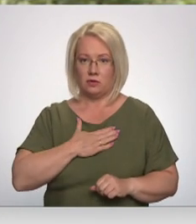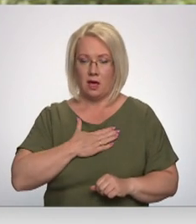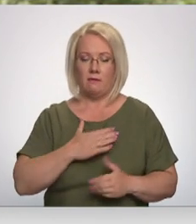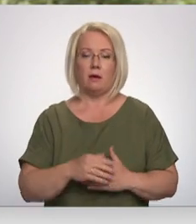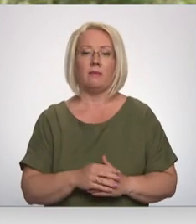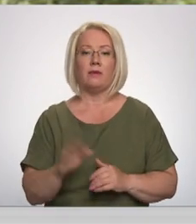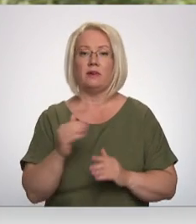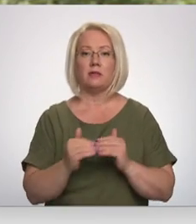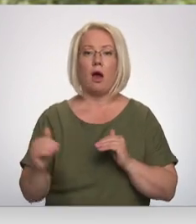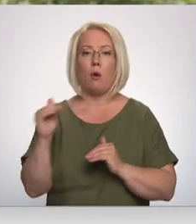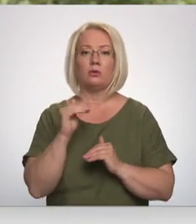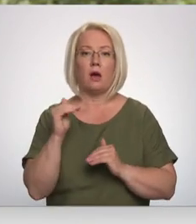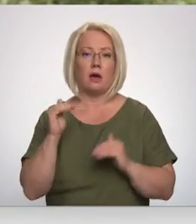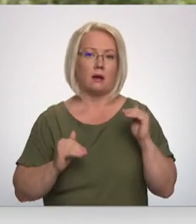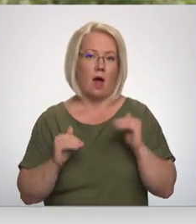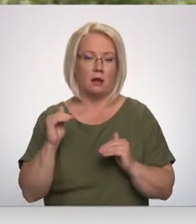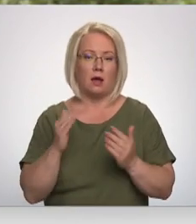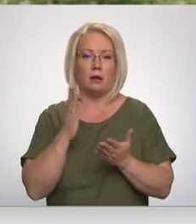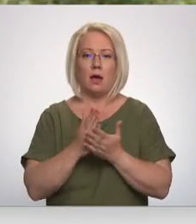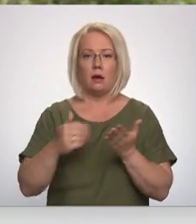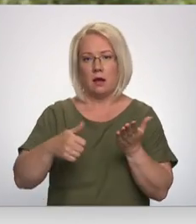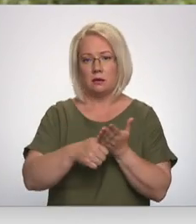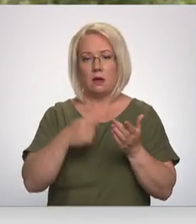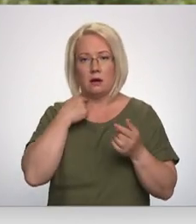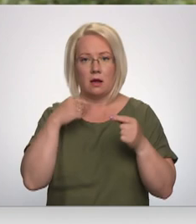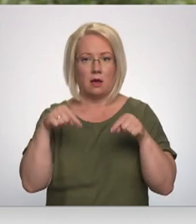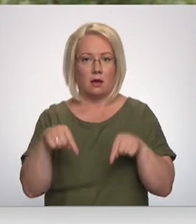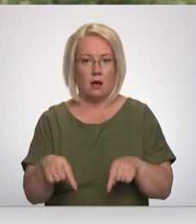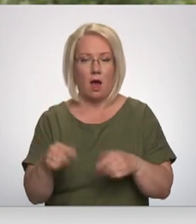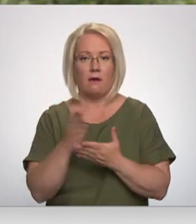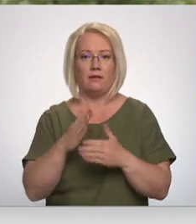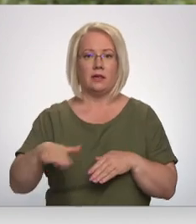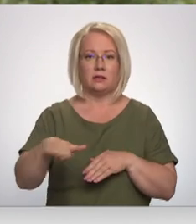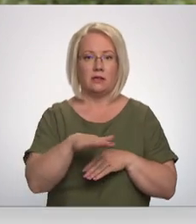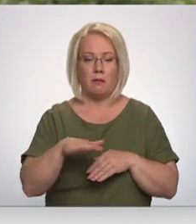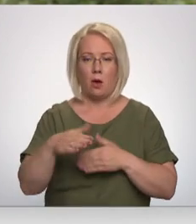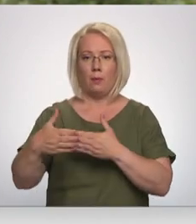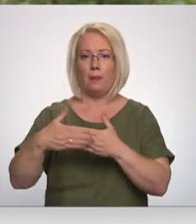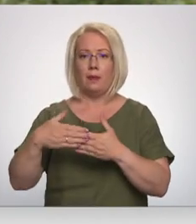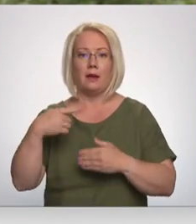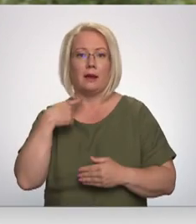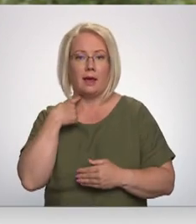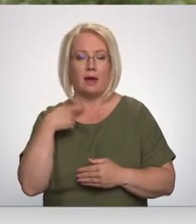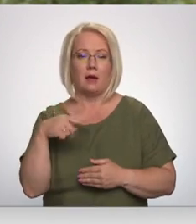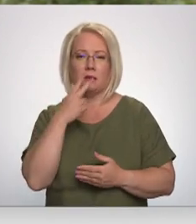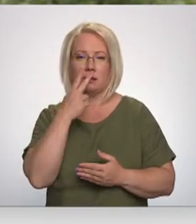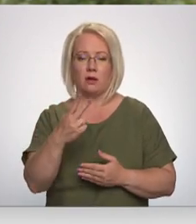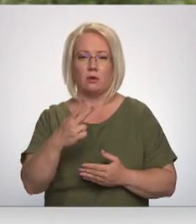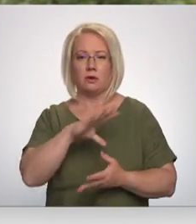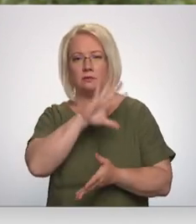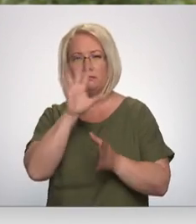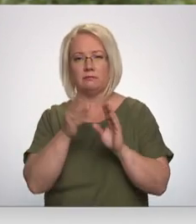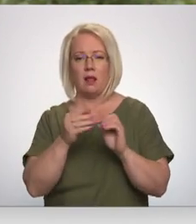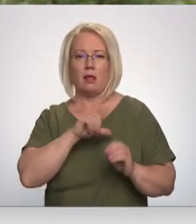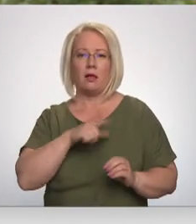augstākie radītāji šobrīd tiek mums reģistrēt Rīgā, vidzemē un pierīgā. Tas skatoties uz Latvijas